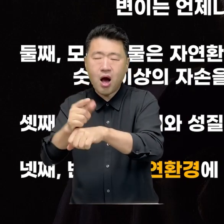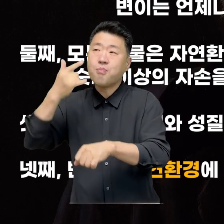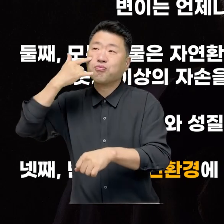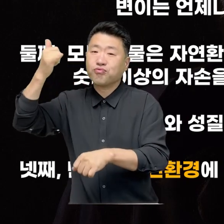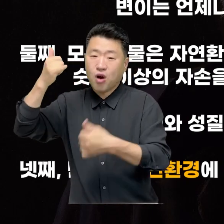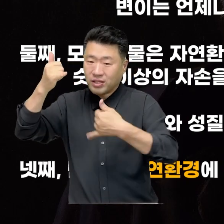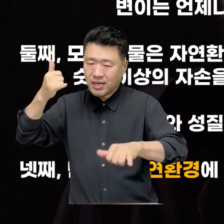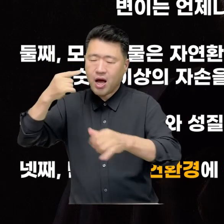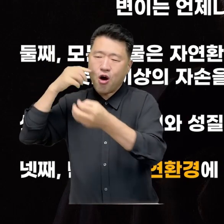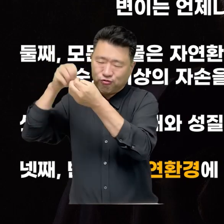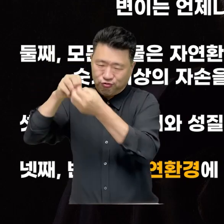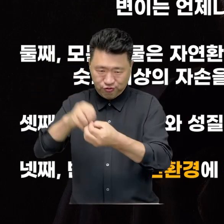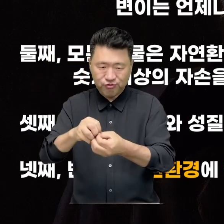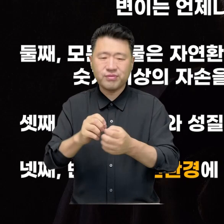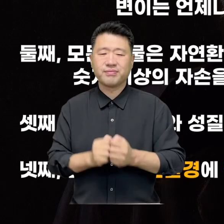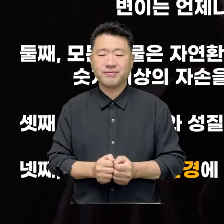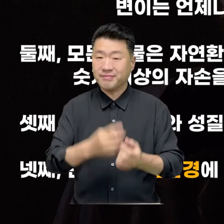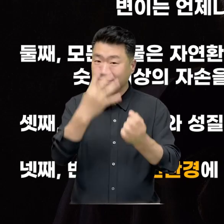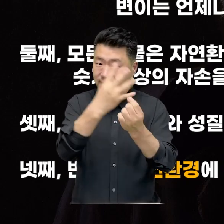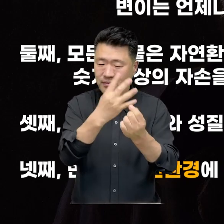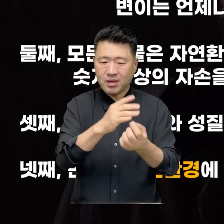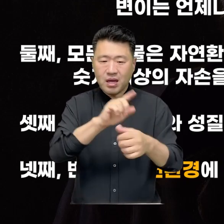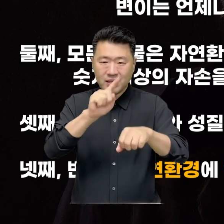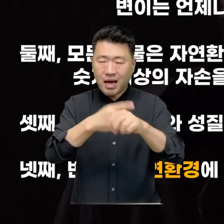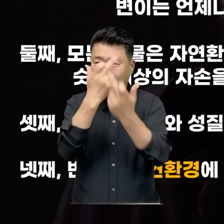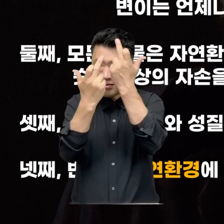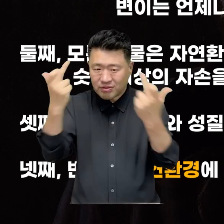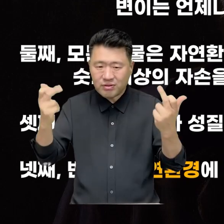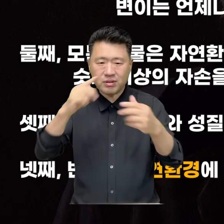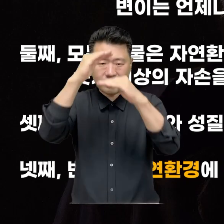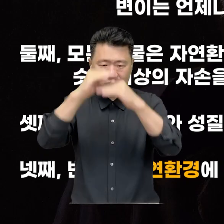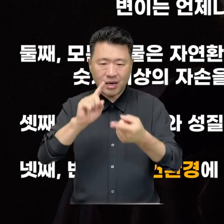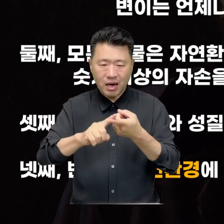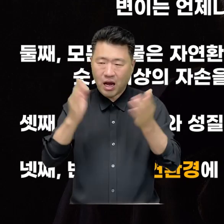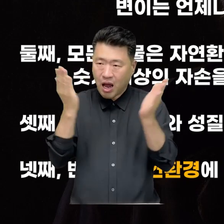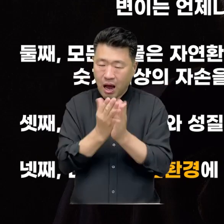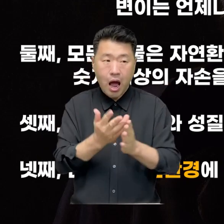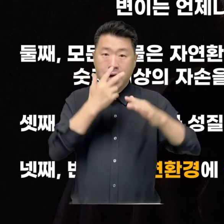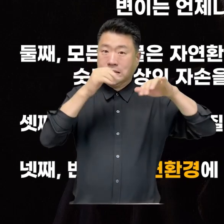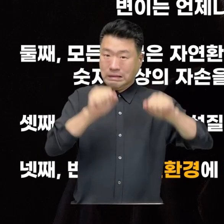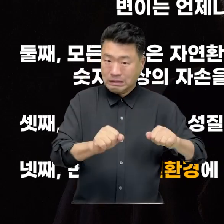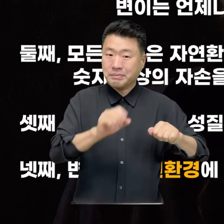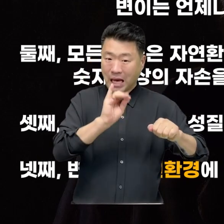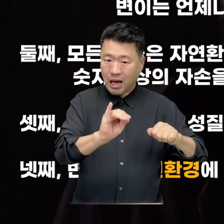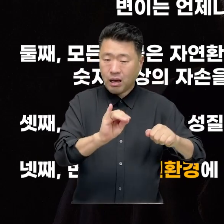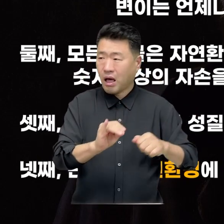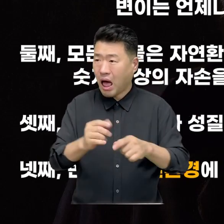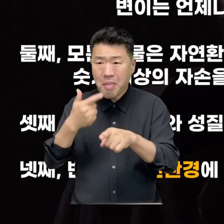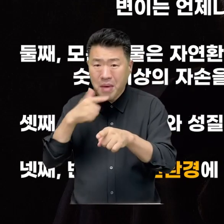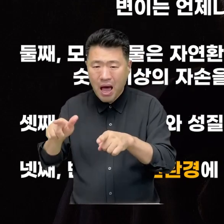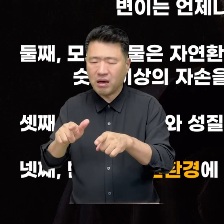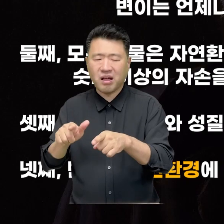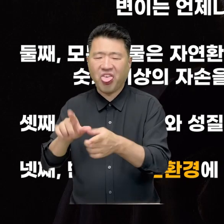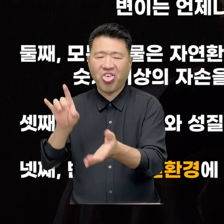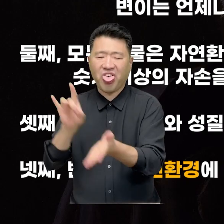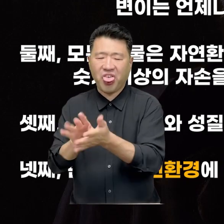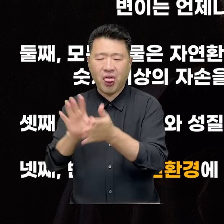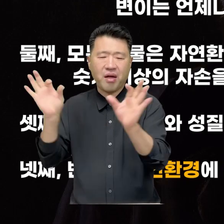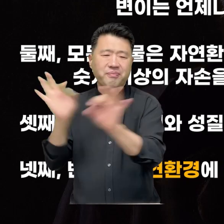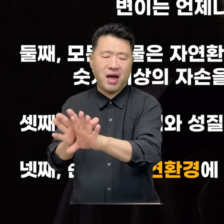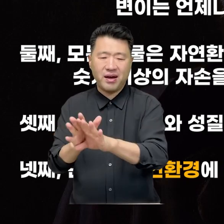개체의 형태와 성질은 부모로부터 자손으로 유전된다. 넷째, 변화는 자연환경에 적응한 종은 생존하고